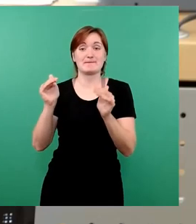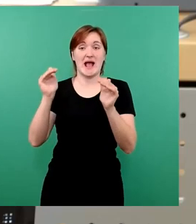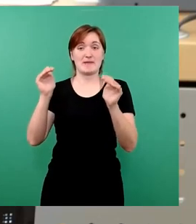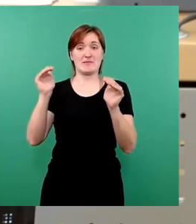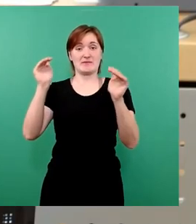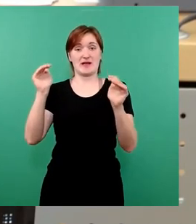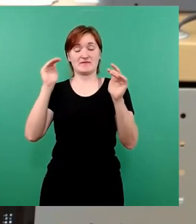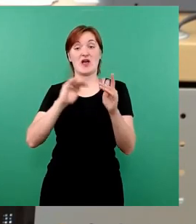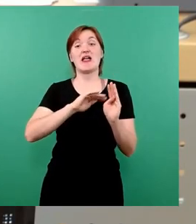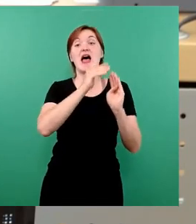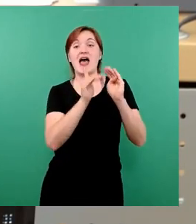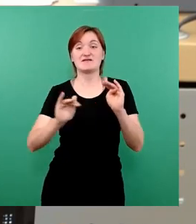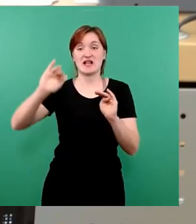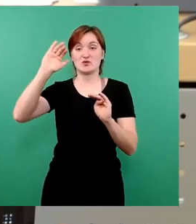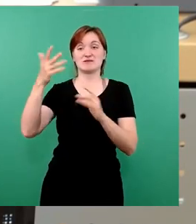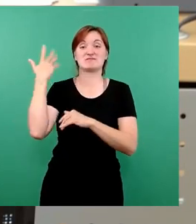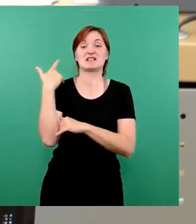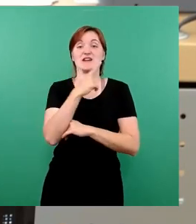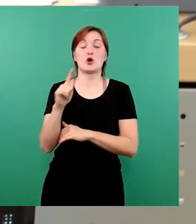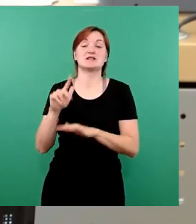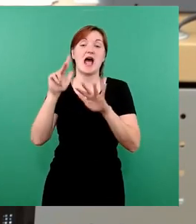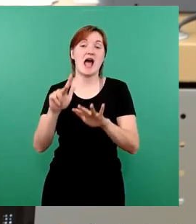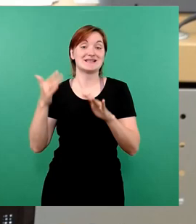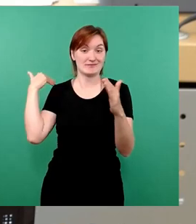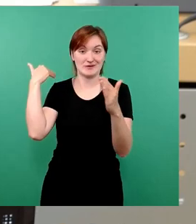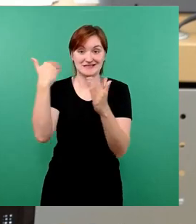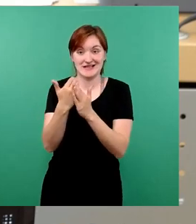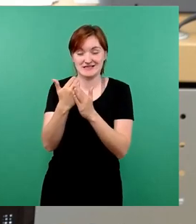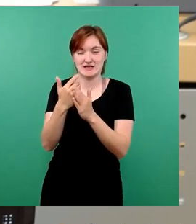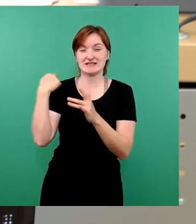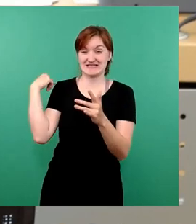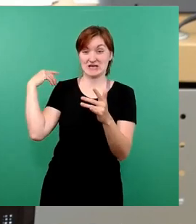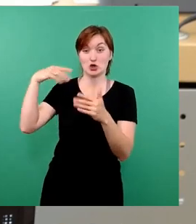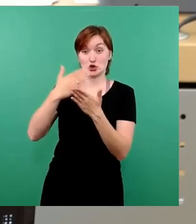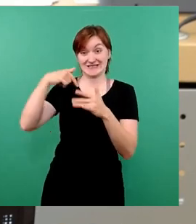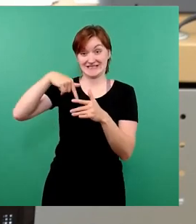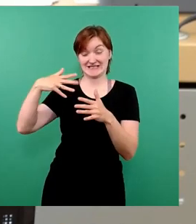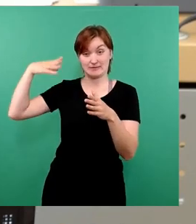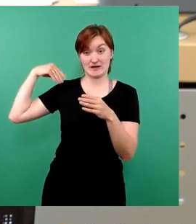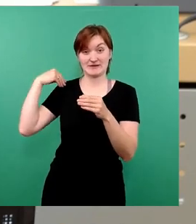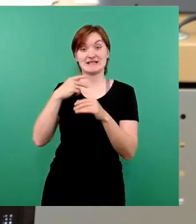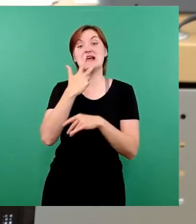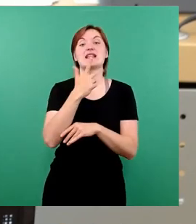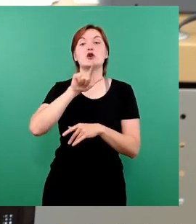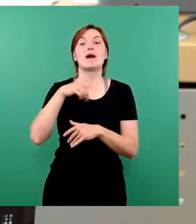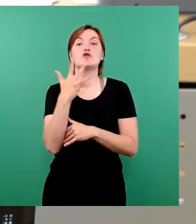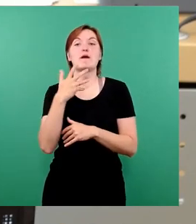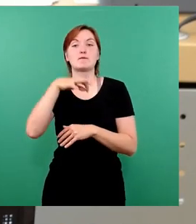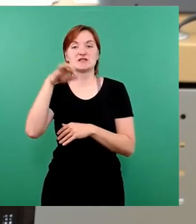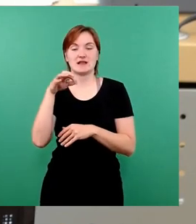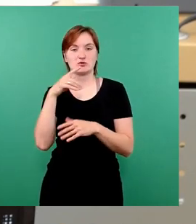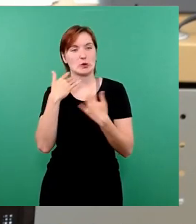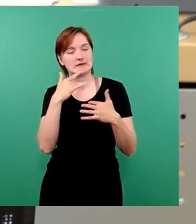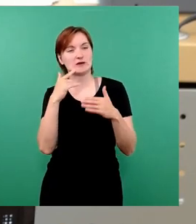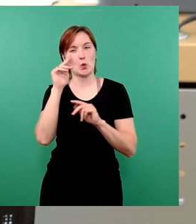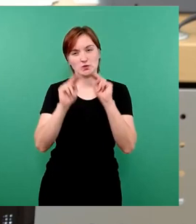Inflationsrate seit 2018 mit diesem und letztem Jahr eingerechnet lag durchschnittlich bei 3,5 Prozent. Klingt nach einem kleinen